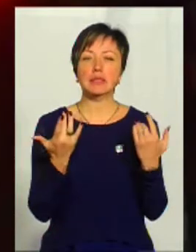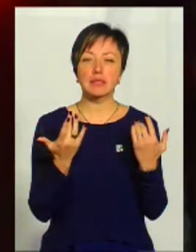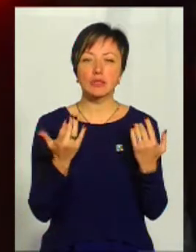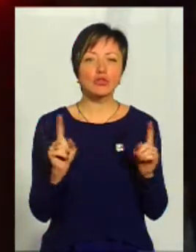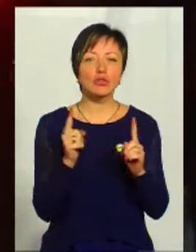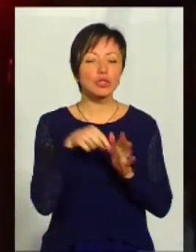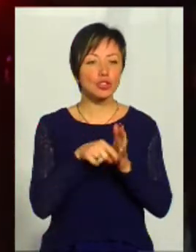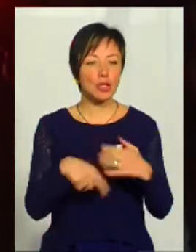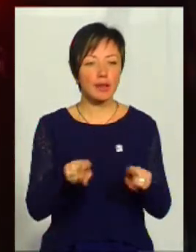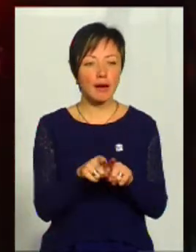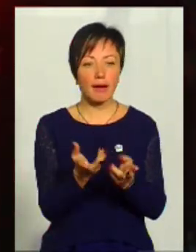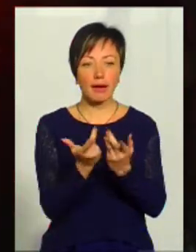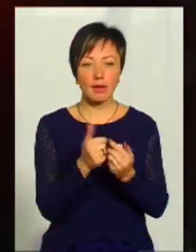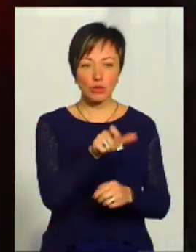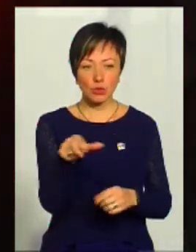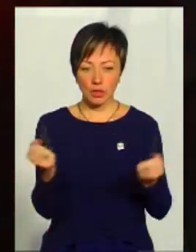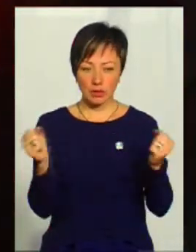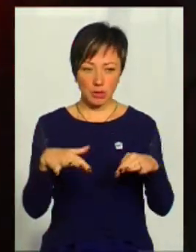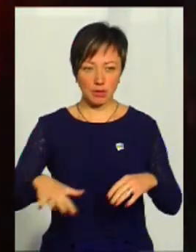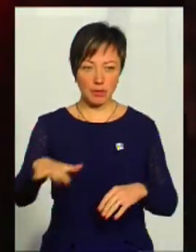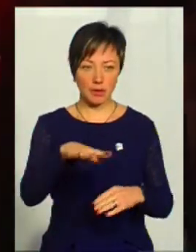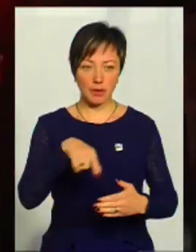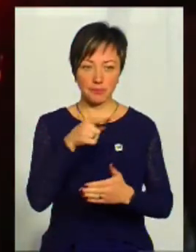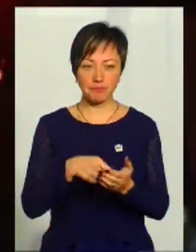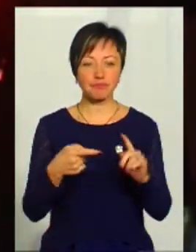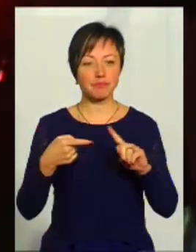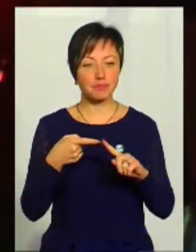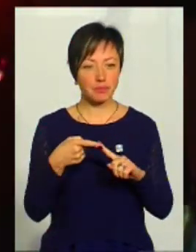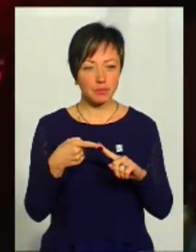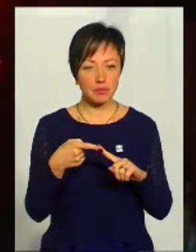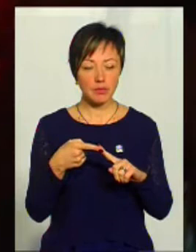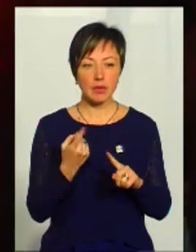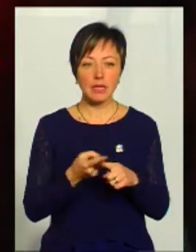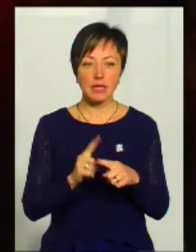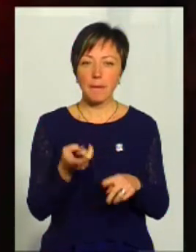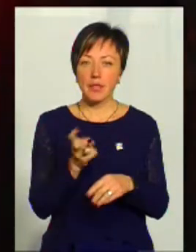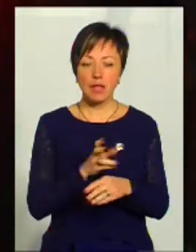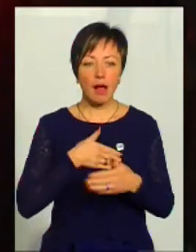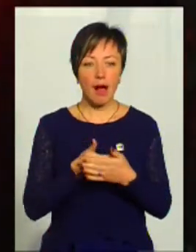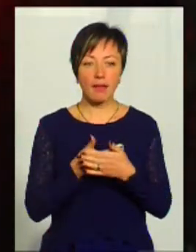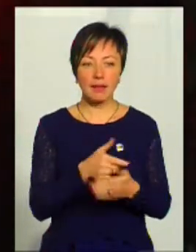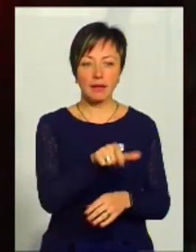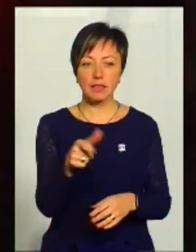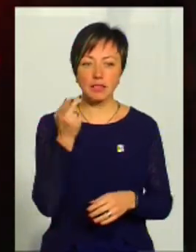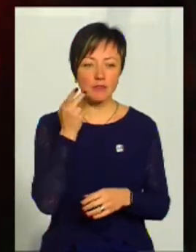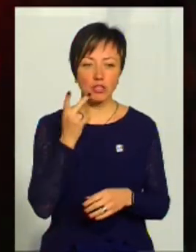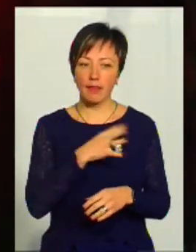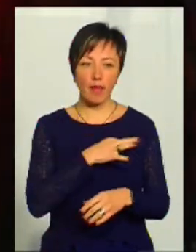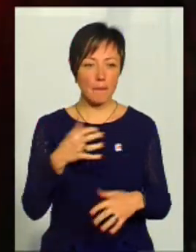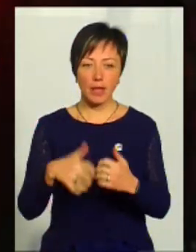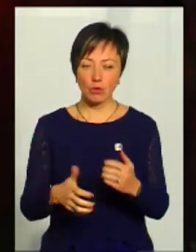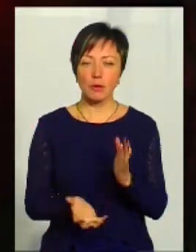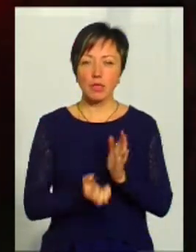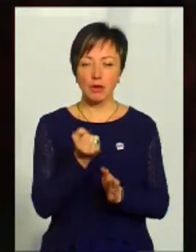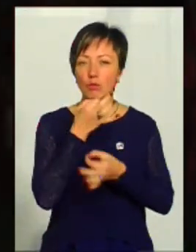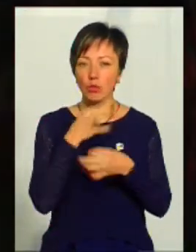що означає така кількість людей з зібрами свої на Майдані? По-перше, це прийшли ті авторістки, які завжди небайдужі, які